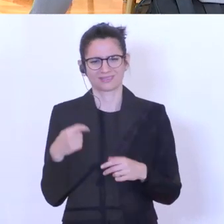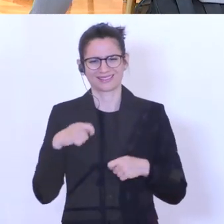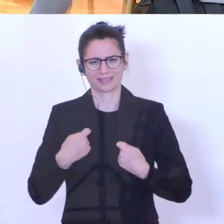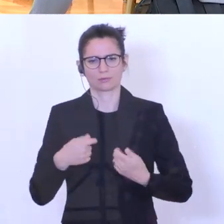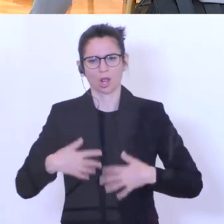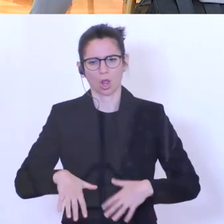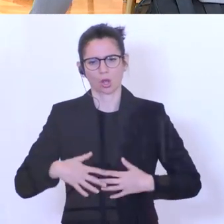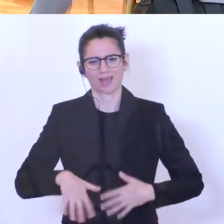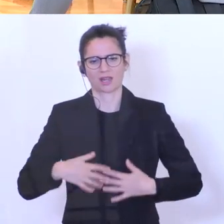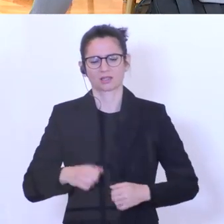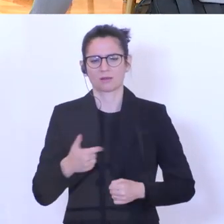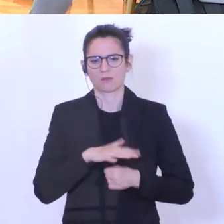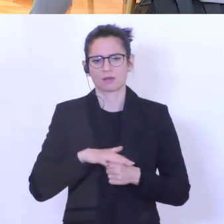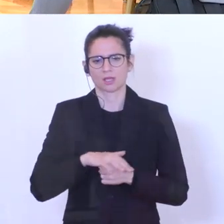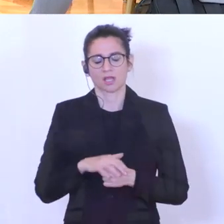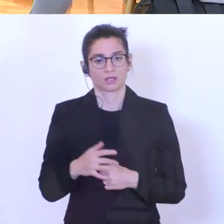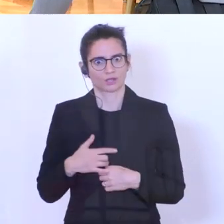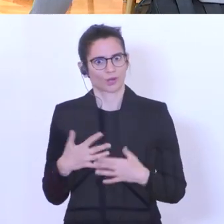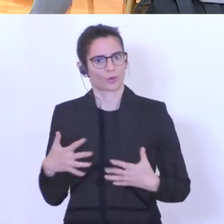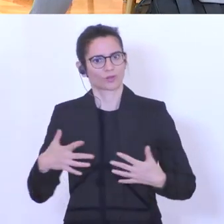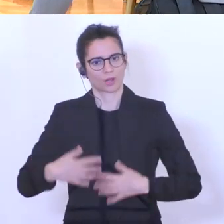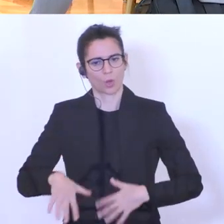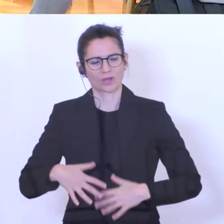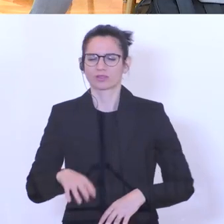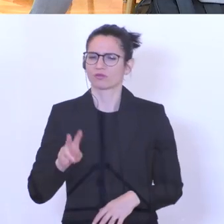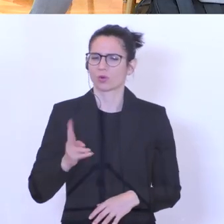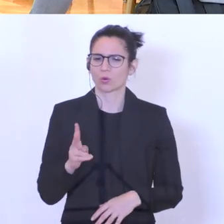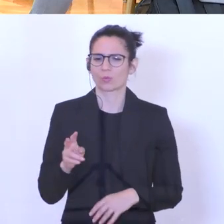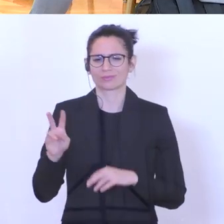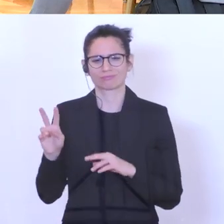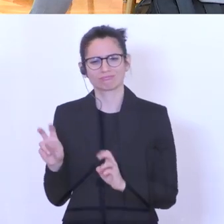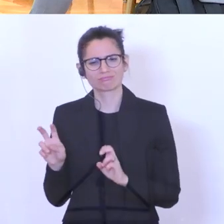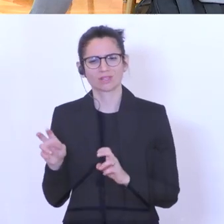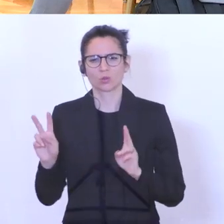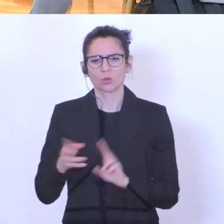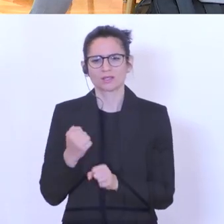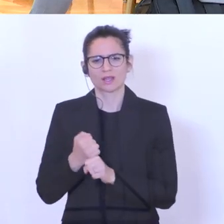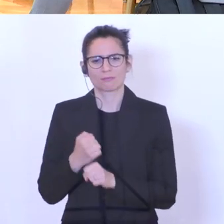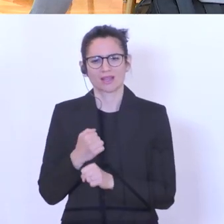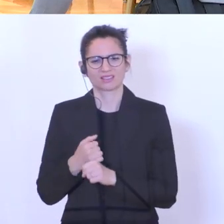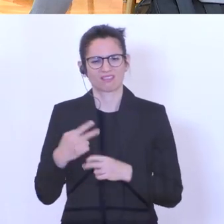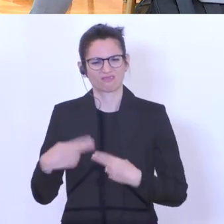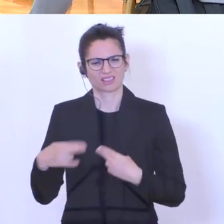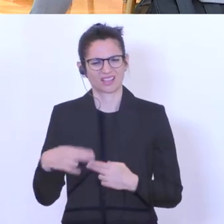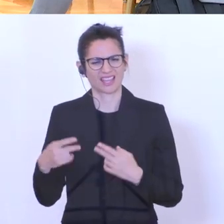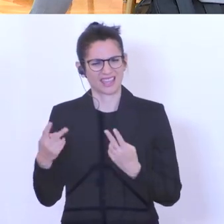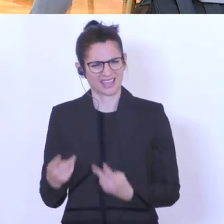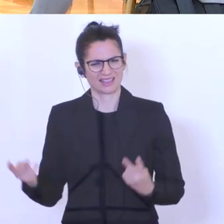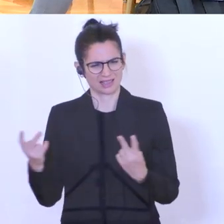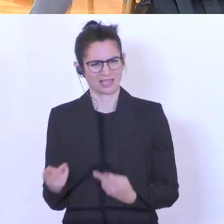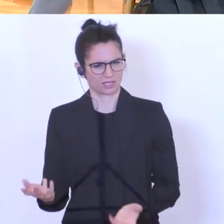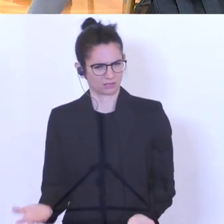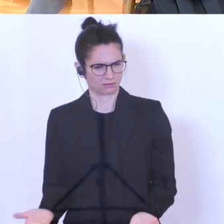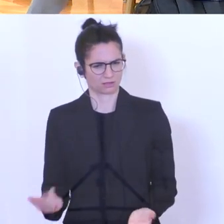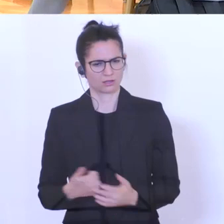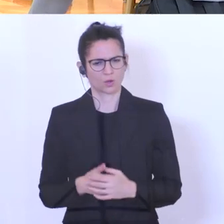Lockerungen, in manchen Branchen auch maßgebliche Lockerungen. Warum ist die Zahl der Menschen, die in Kurzarbeit sind, nach wie vor gleich geblieben